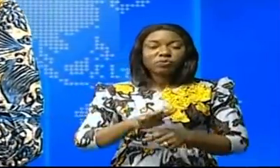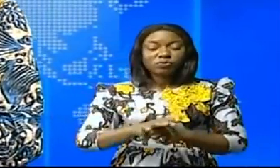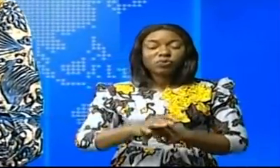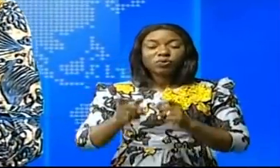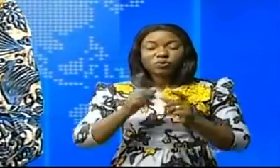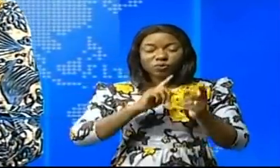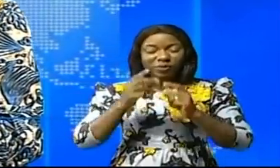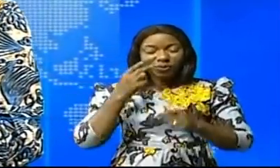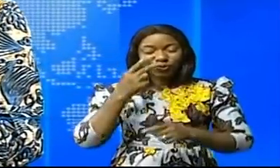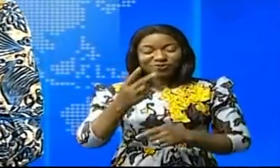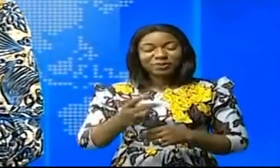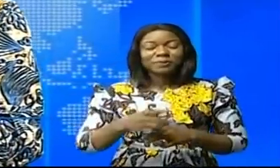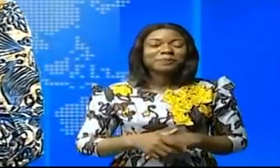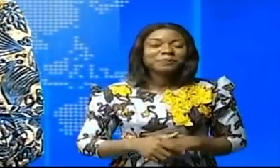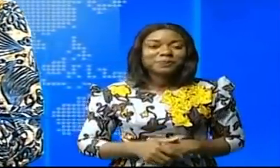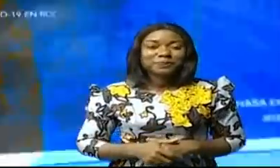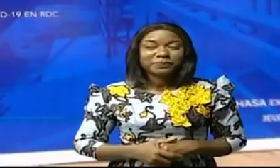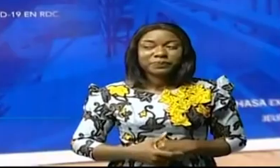Rodepanda.